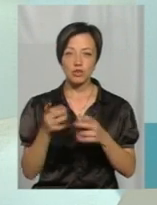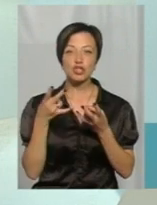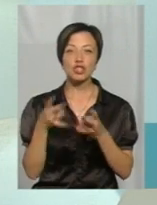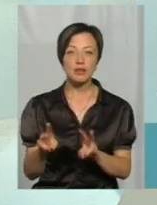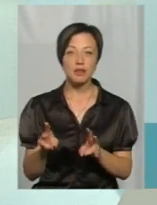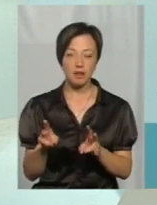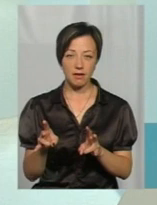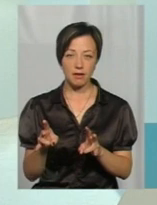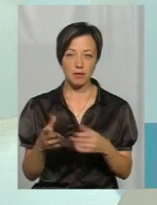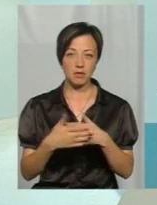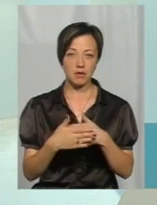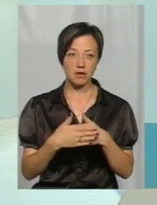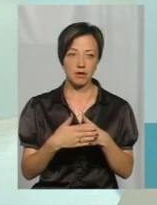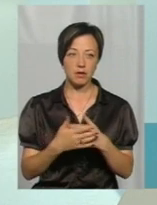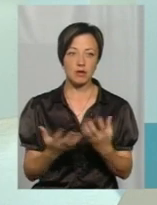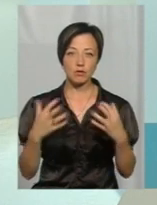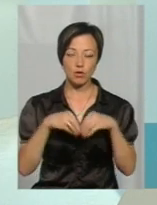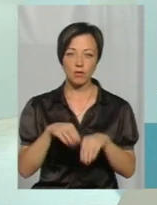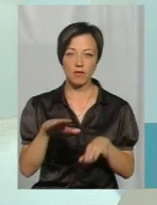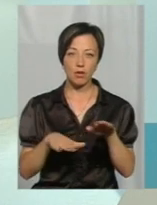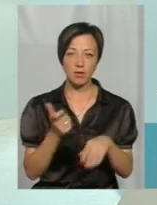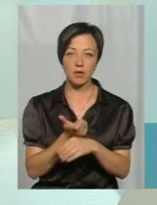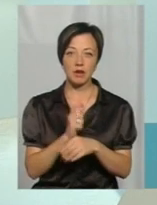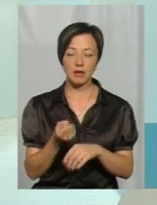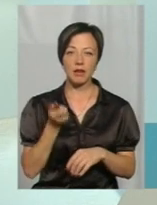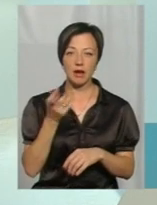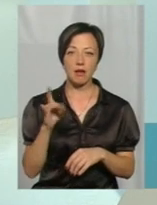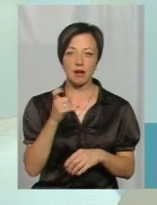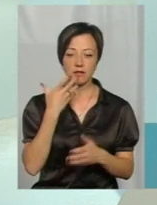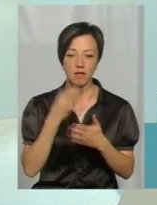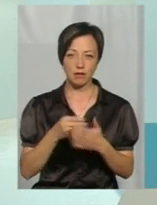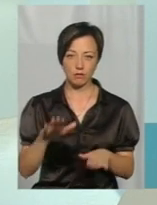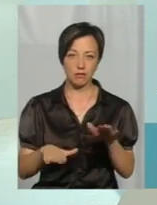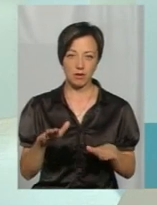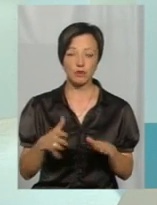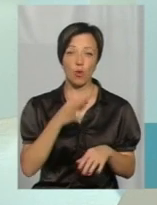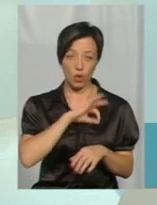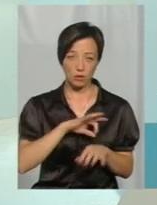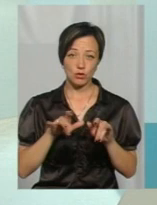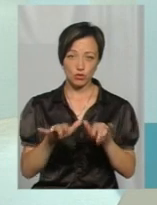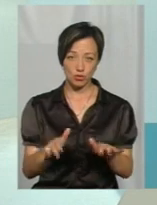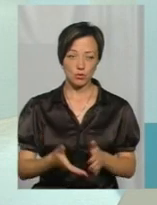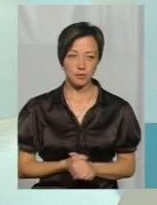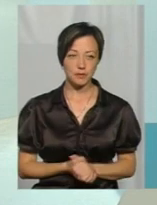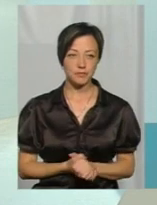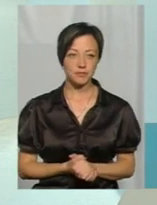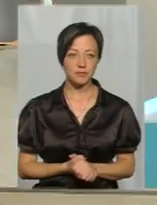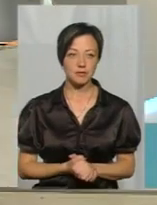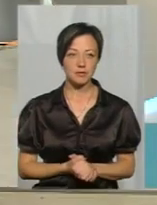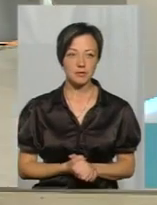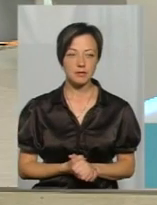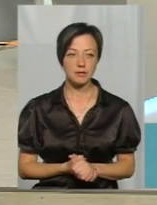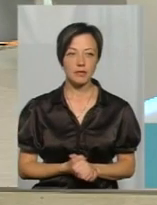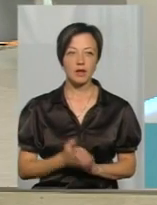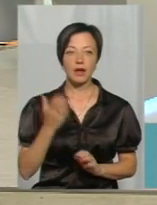десь з укупною вагою, яка перевищує в декілька разів його власну масу. Це корисний жук, ентомофаг. І те, пані